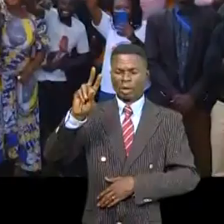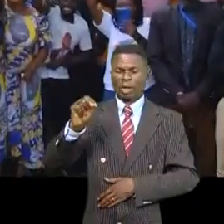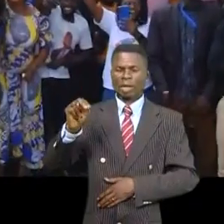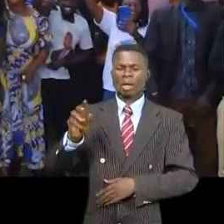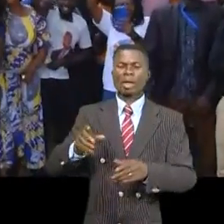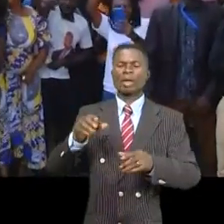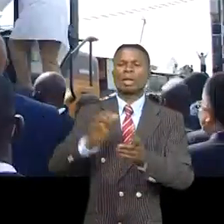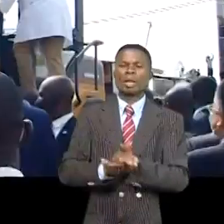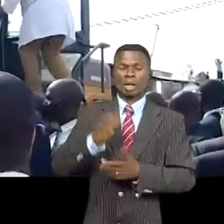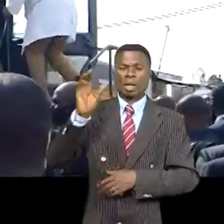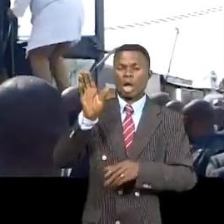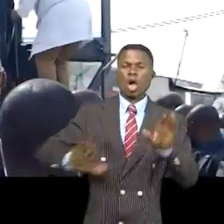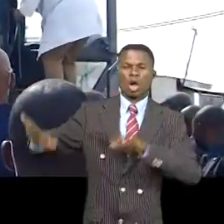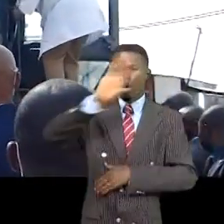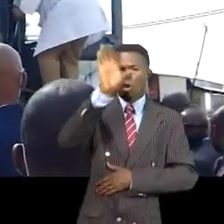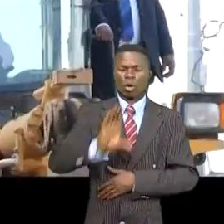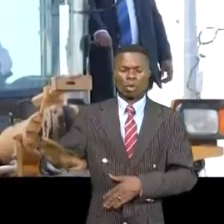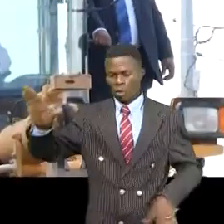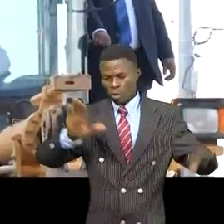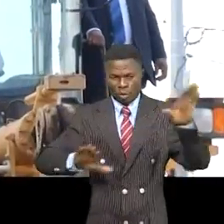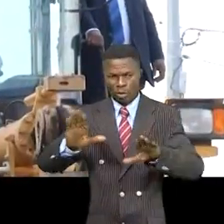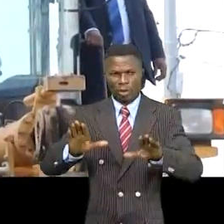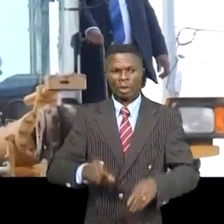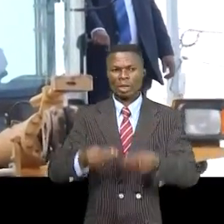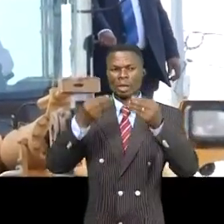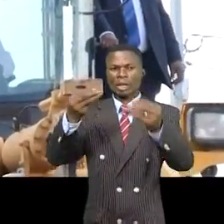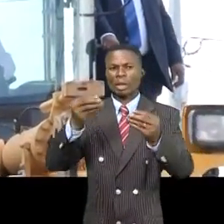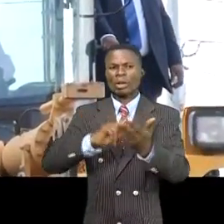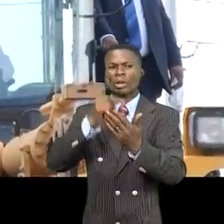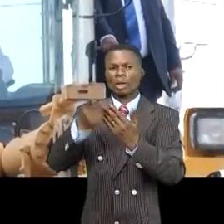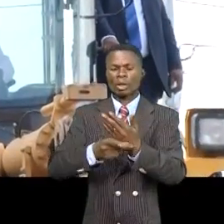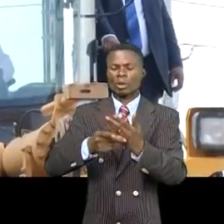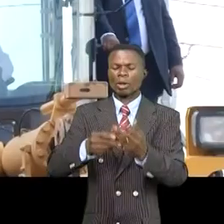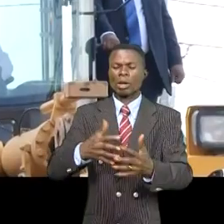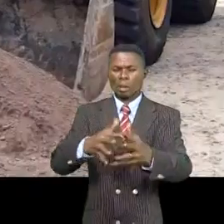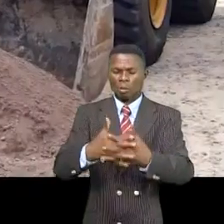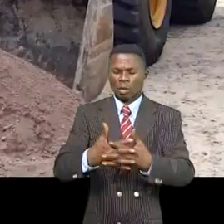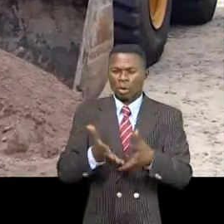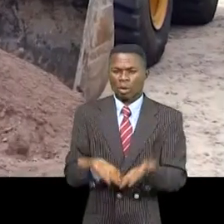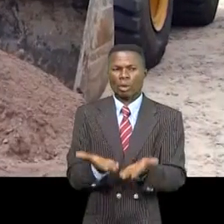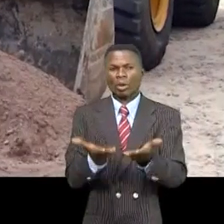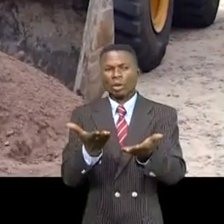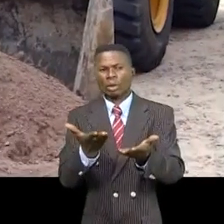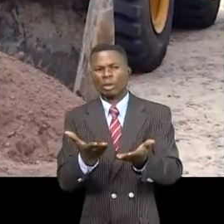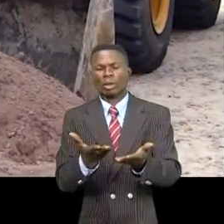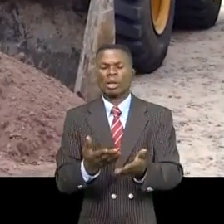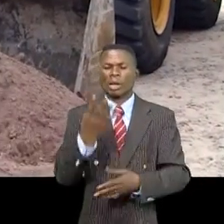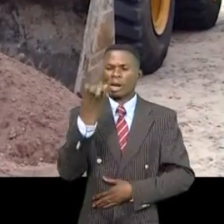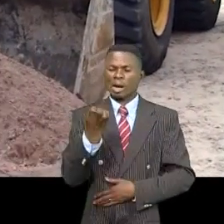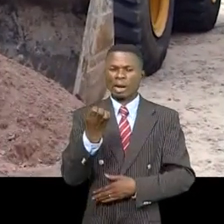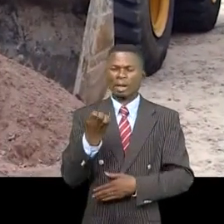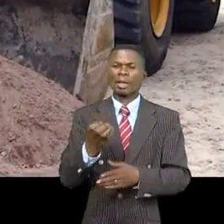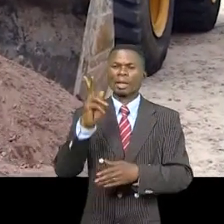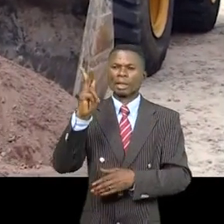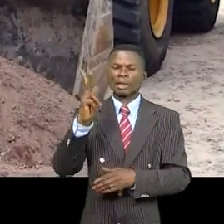appelée Terre Jaune, que Félix-Antoine Tiseké-Tilombo donné le premier coup de gaz de tracteur qui vont baliser près de 40 kilomètres de voirie